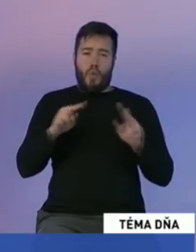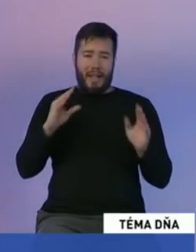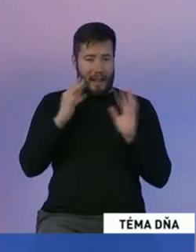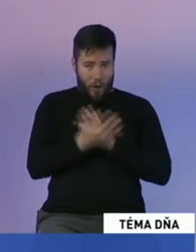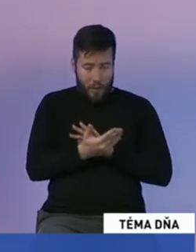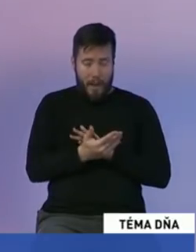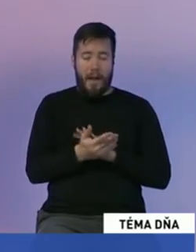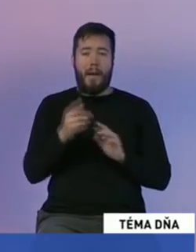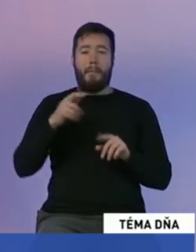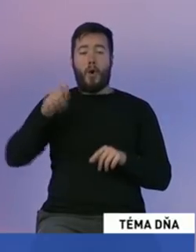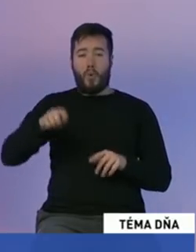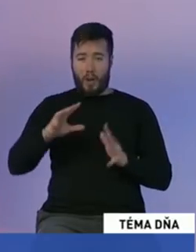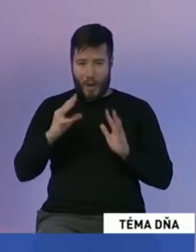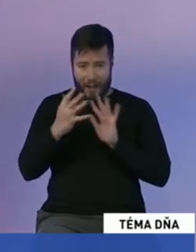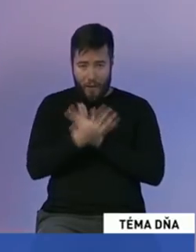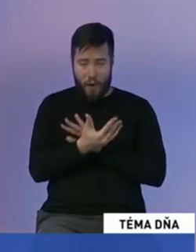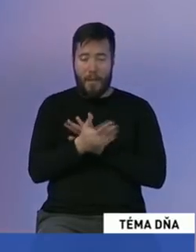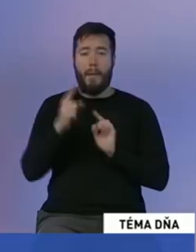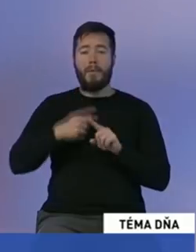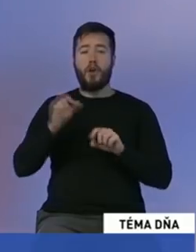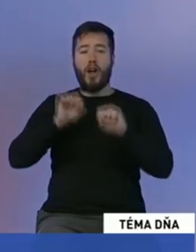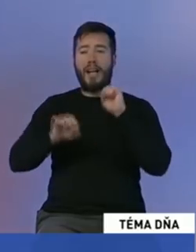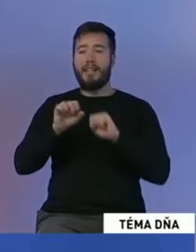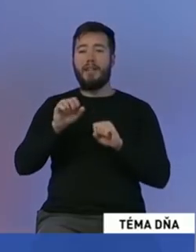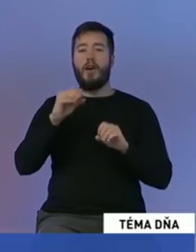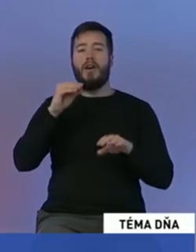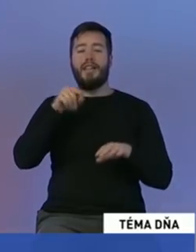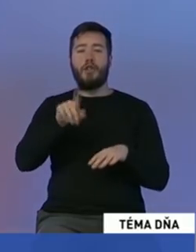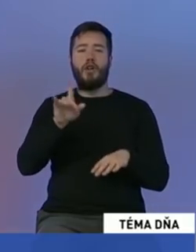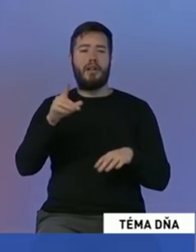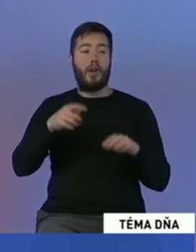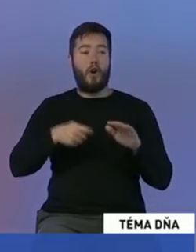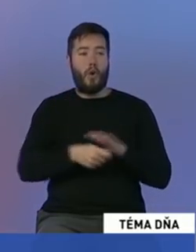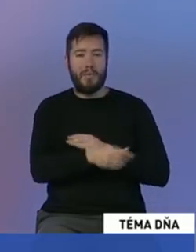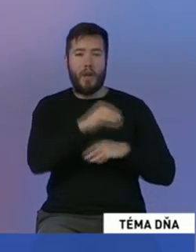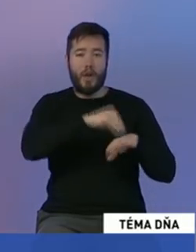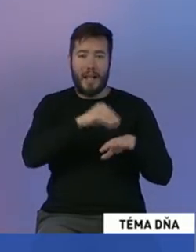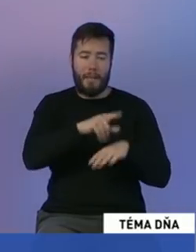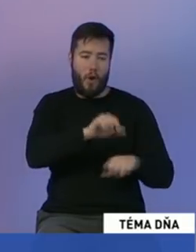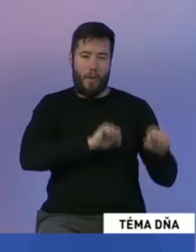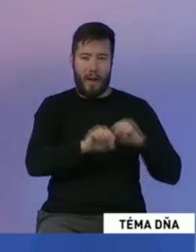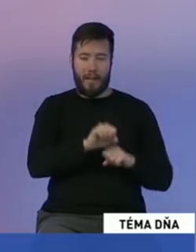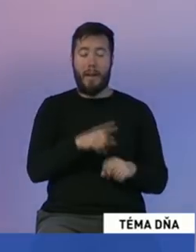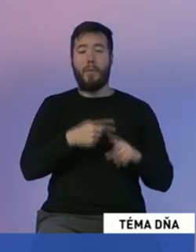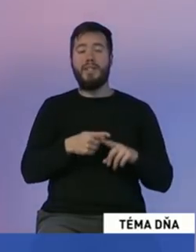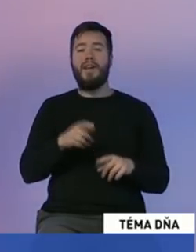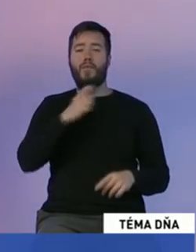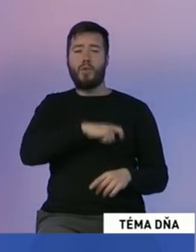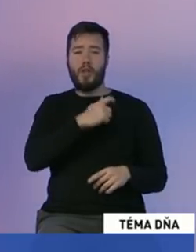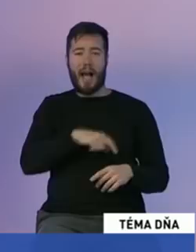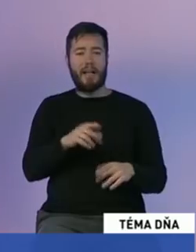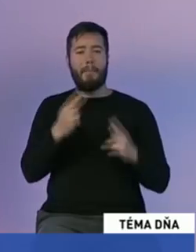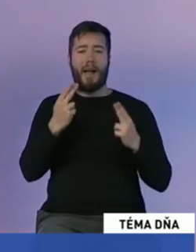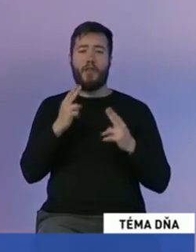Potrebujeme ochranu oznamovateľov korupcie. Potrebujeme sprístenie majetkového priznania funkcionárov a